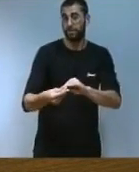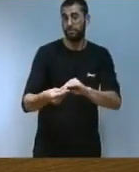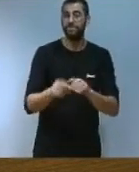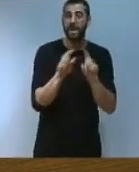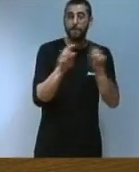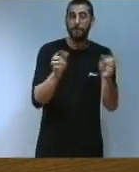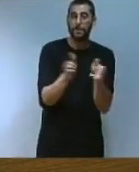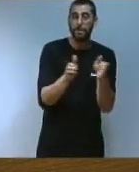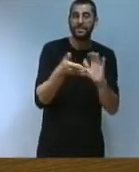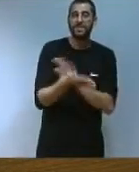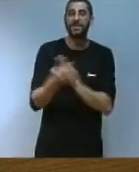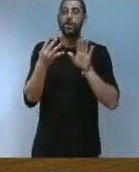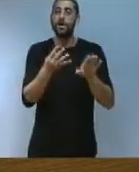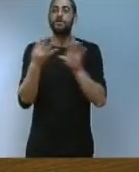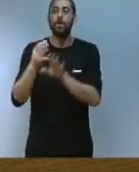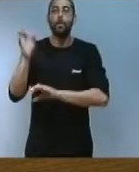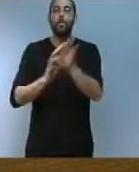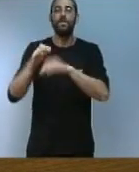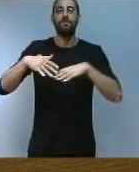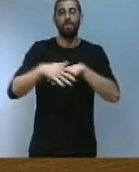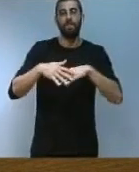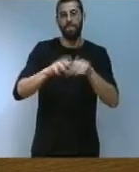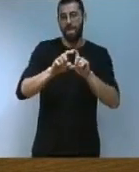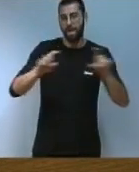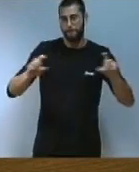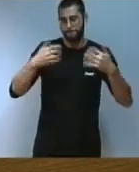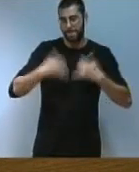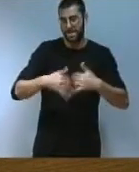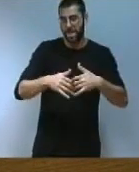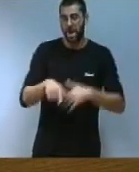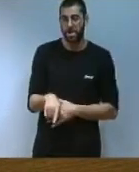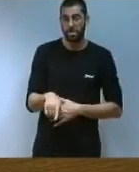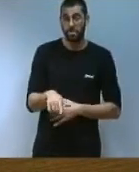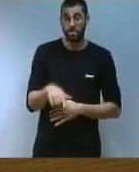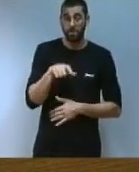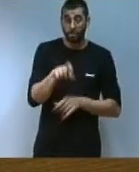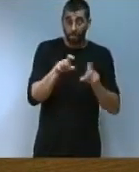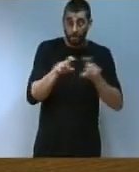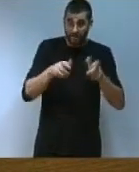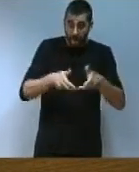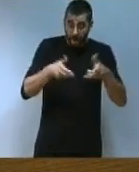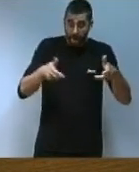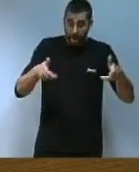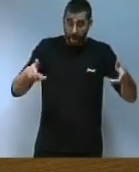99% del nostre teixit empresarial. Incrementar la seva grandària passa necessàriament per incrementar la seva